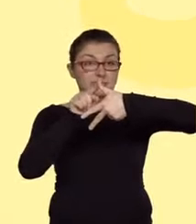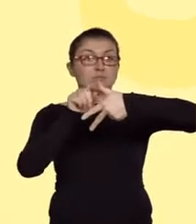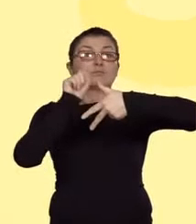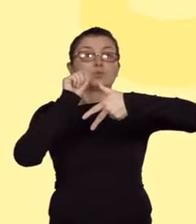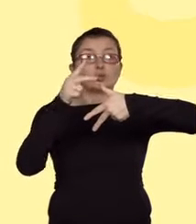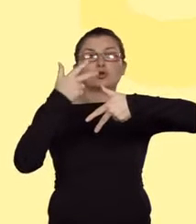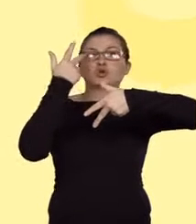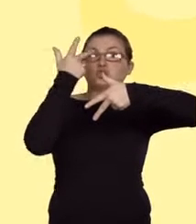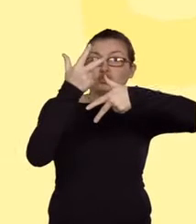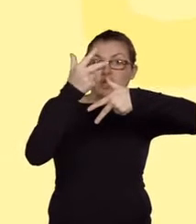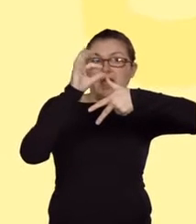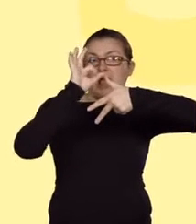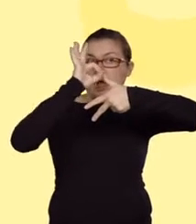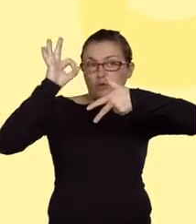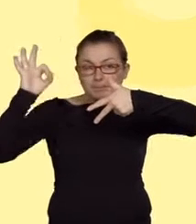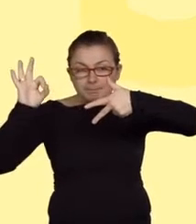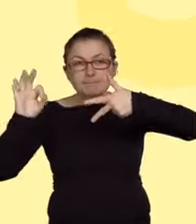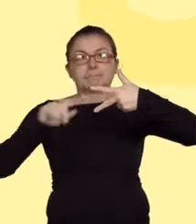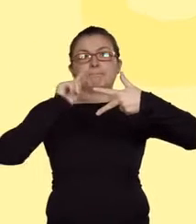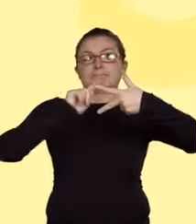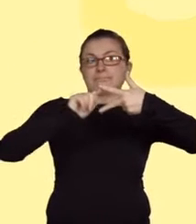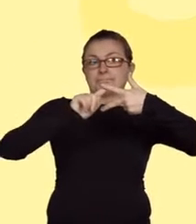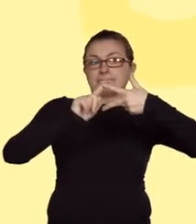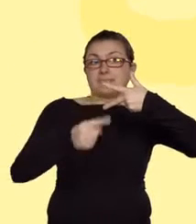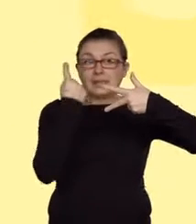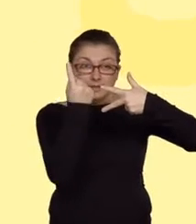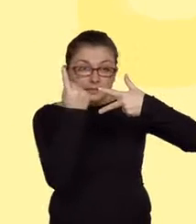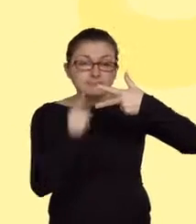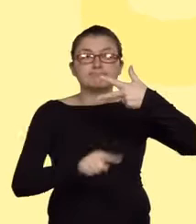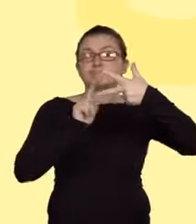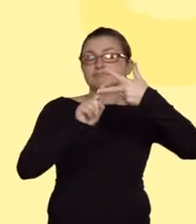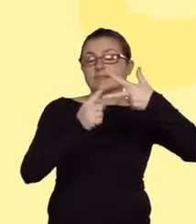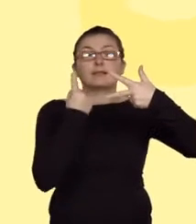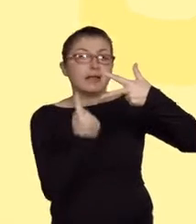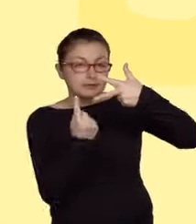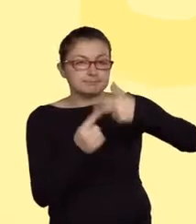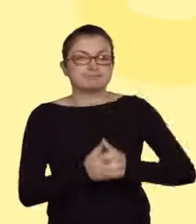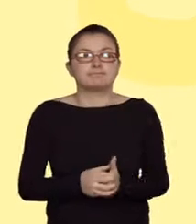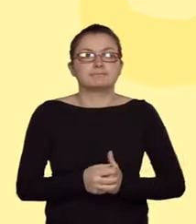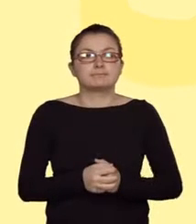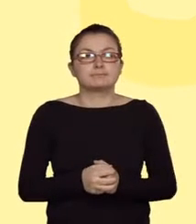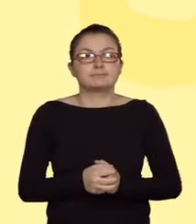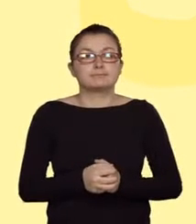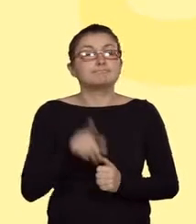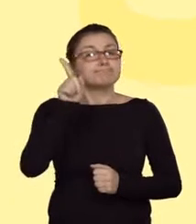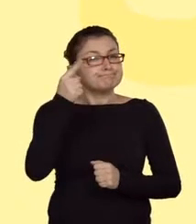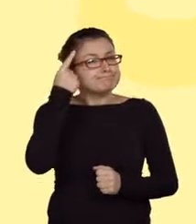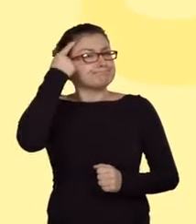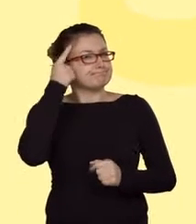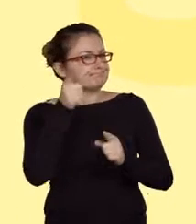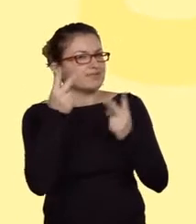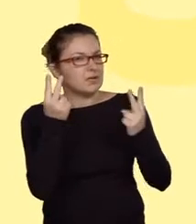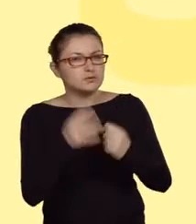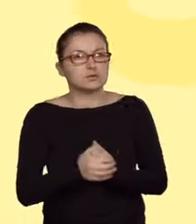pierwszorzędowe oraz jeden drugorzędowy i jeden trzeciorzędowy. Dla przypomnienia, w alkanach rzędowość